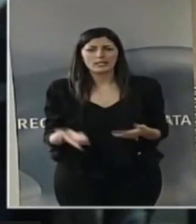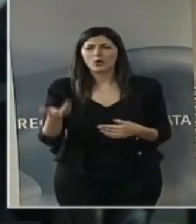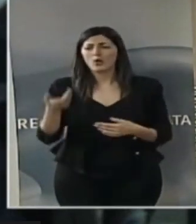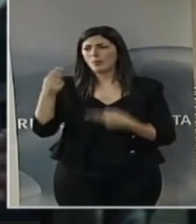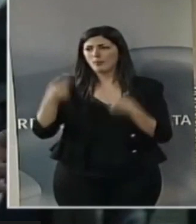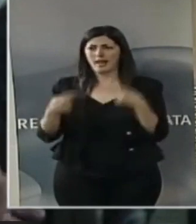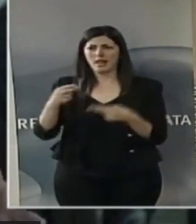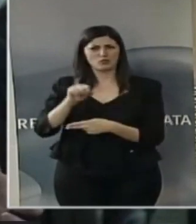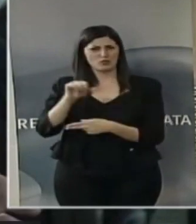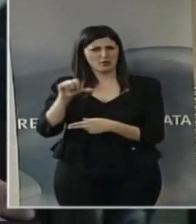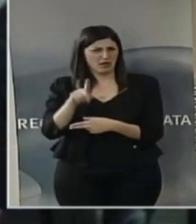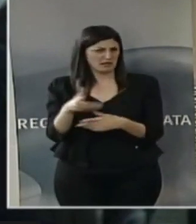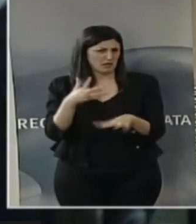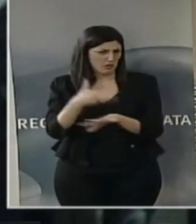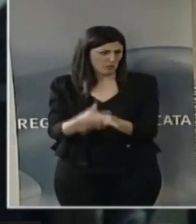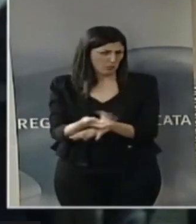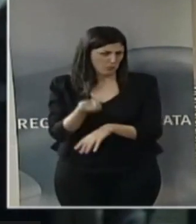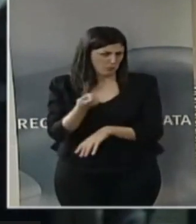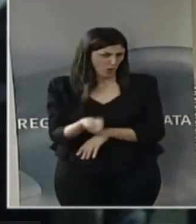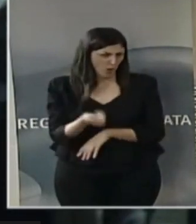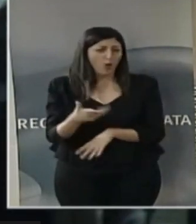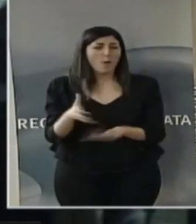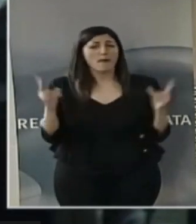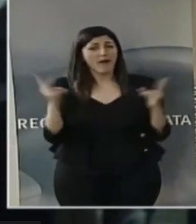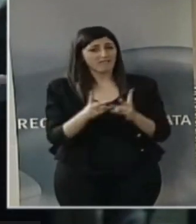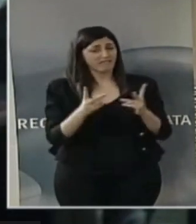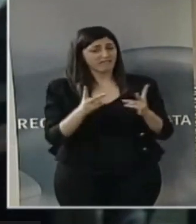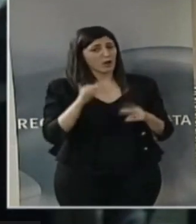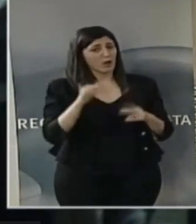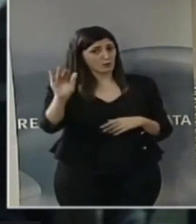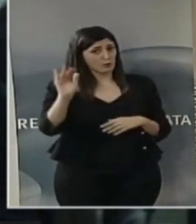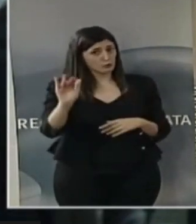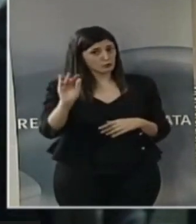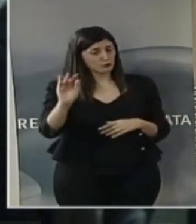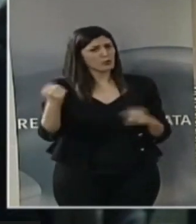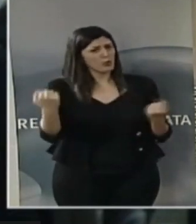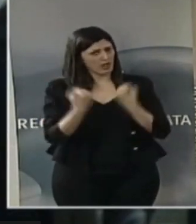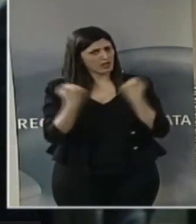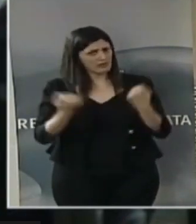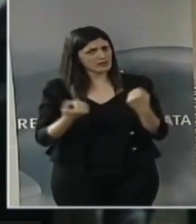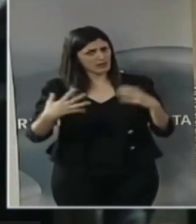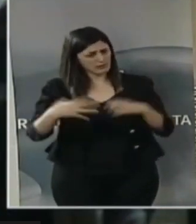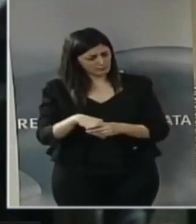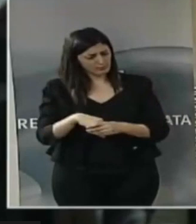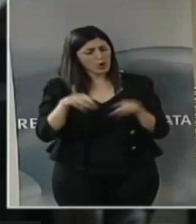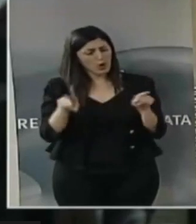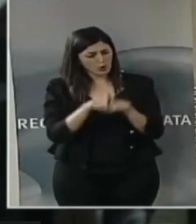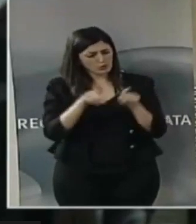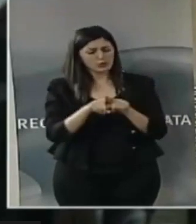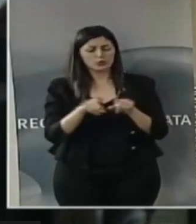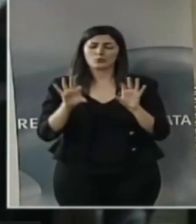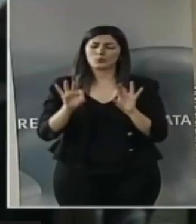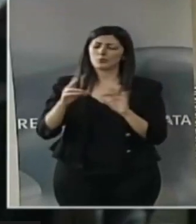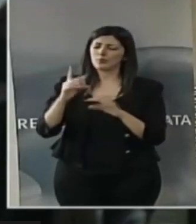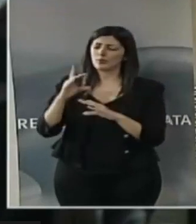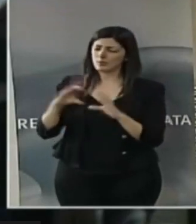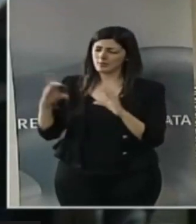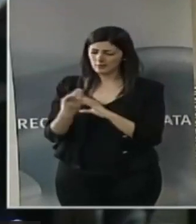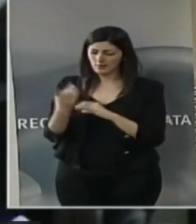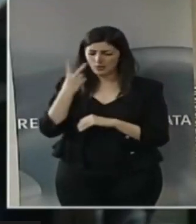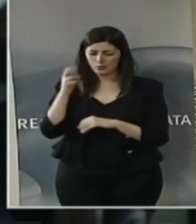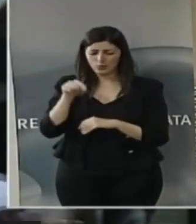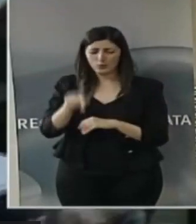'Alsia, ma c'entra con l'attività in futuro che può interessare il Dipartimento. Questo è